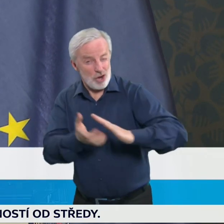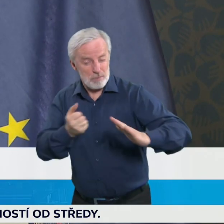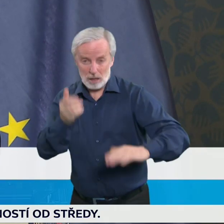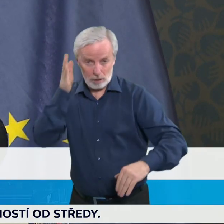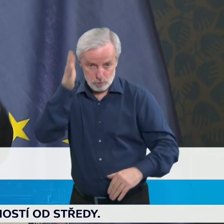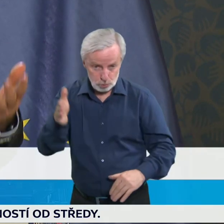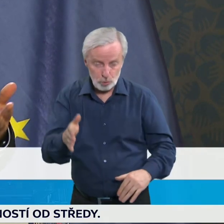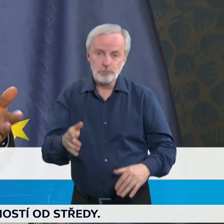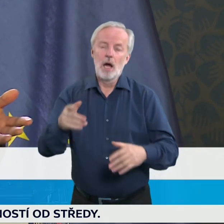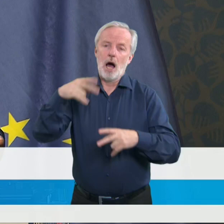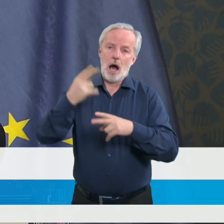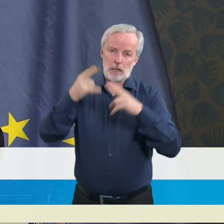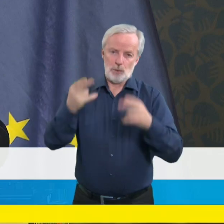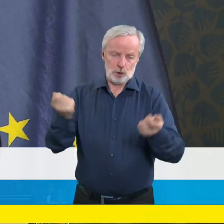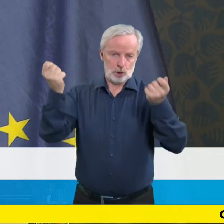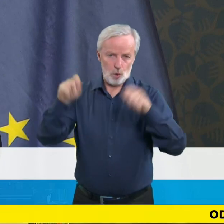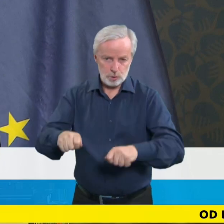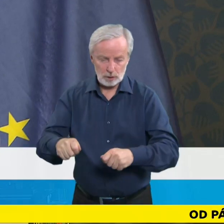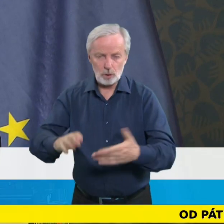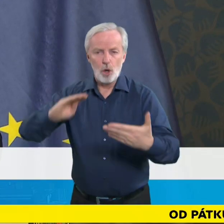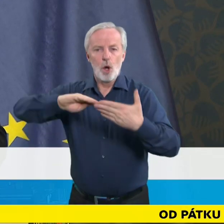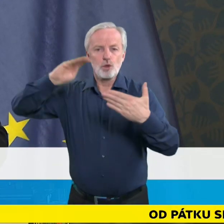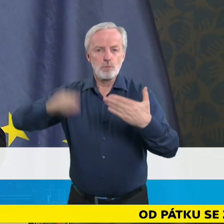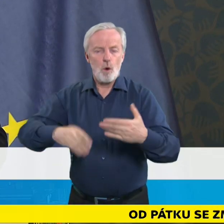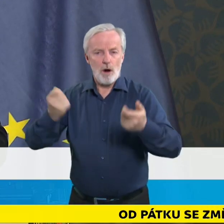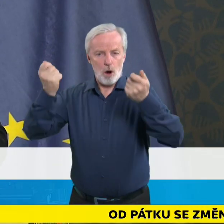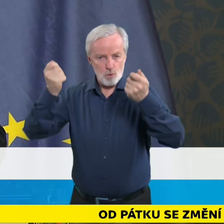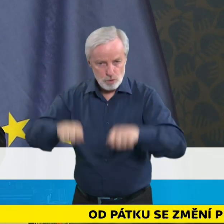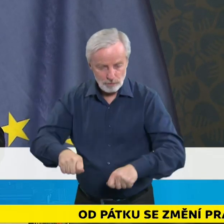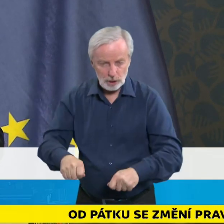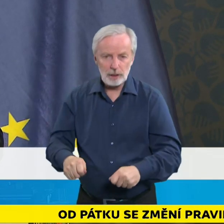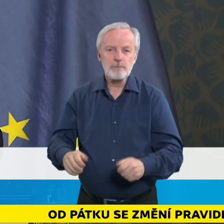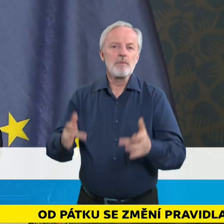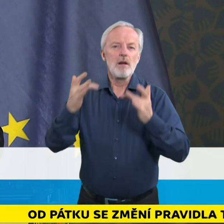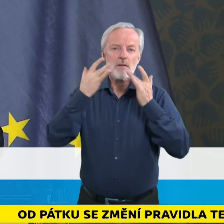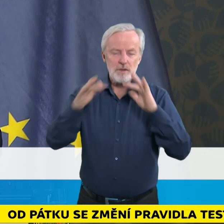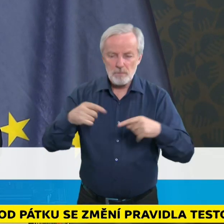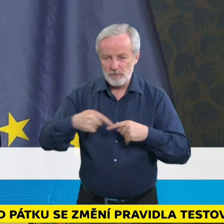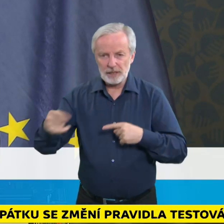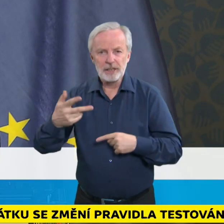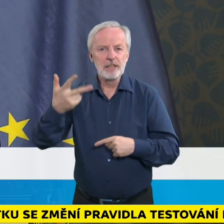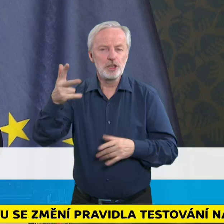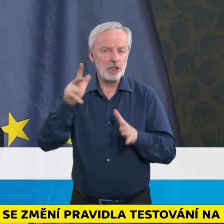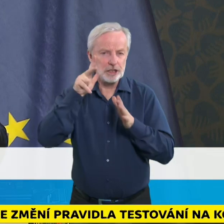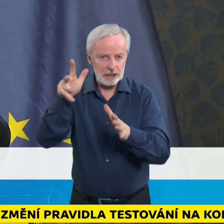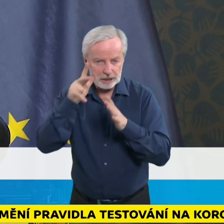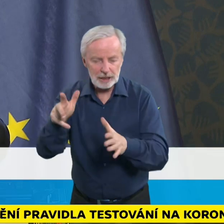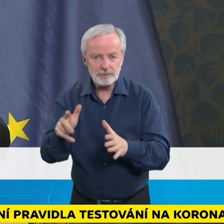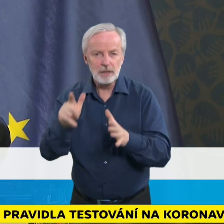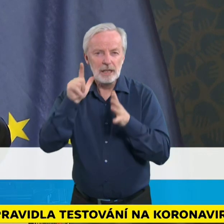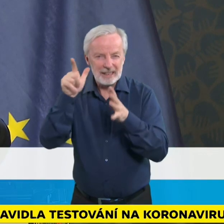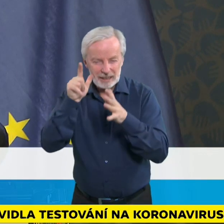smlouva bude vypovězena a sledně trvá zhruba tři týdny, než se ta nemocnice deaktivuje. A ona měla